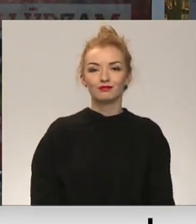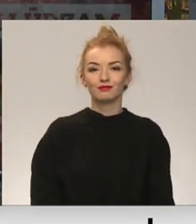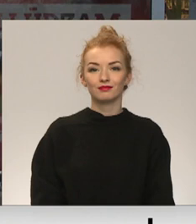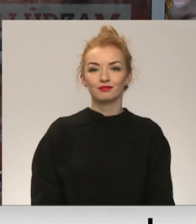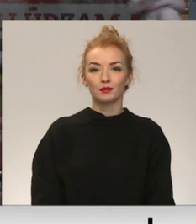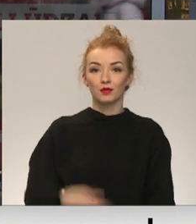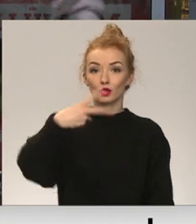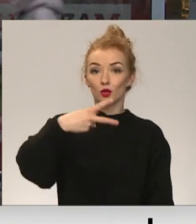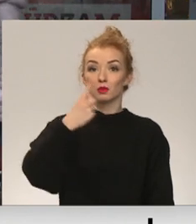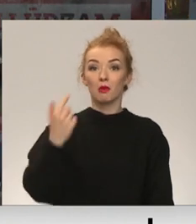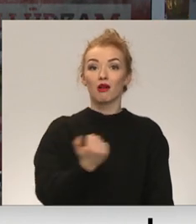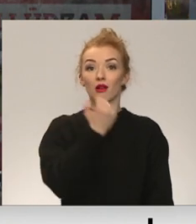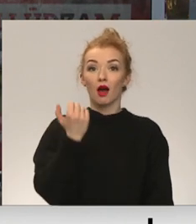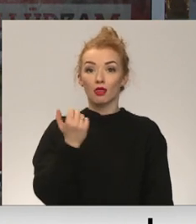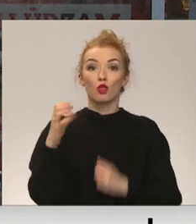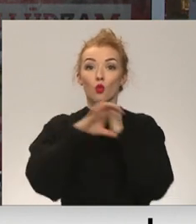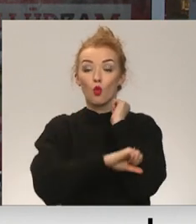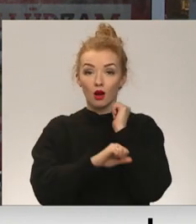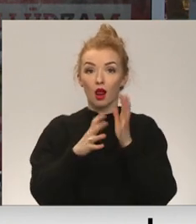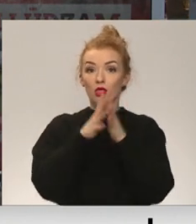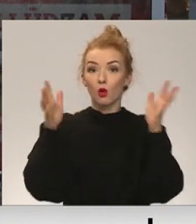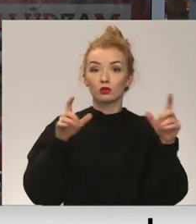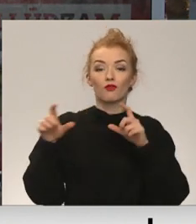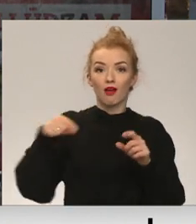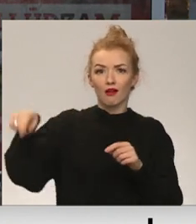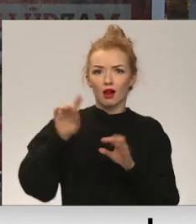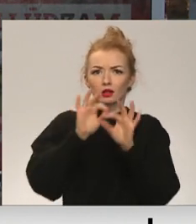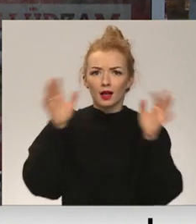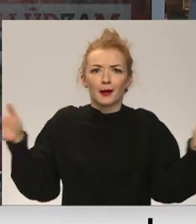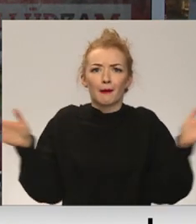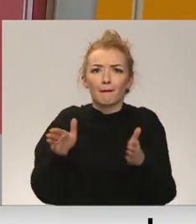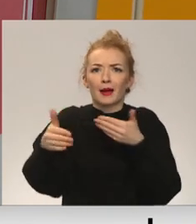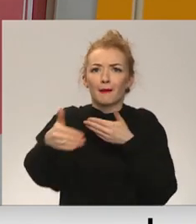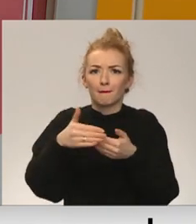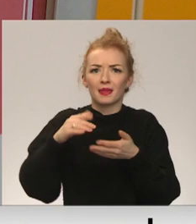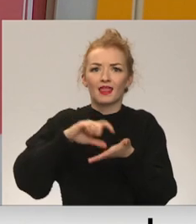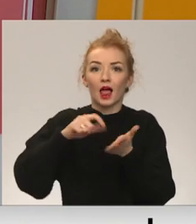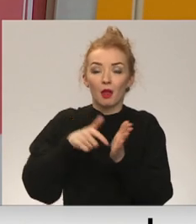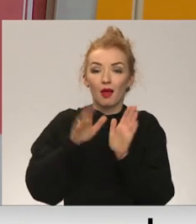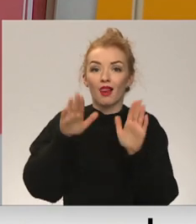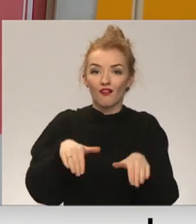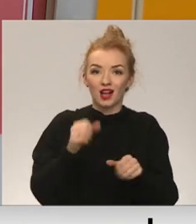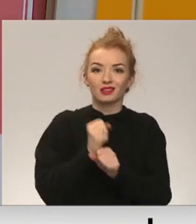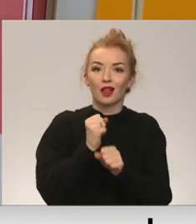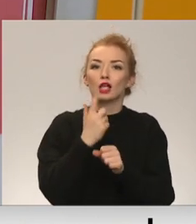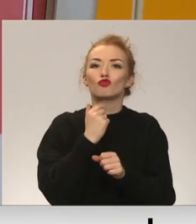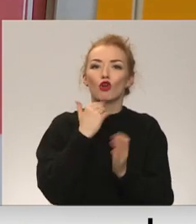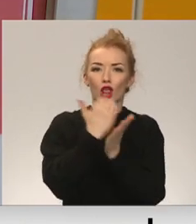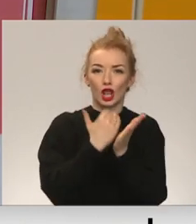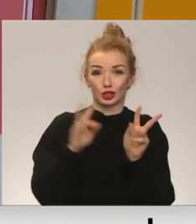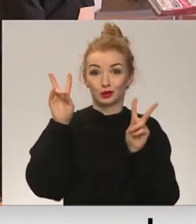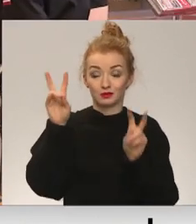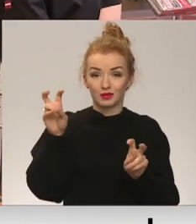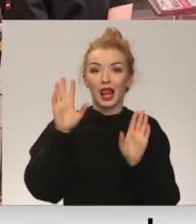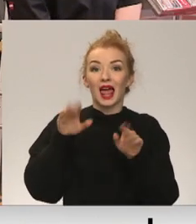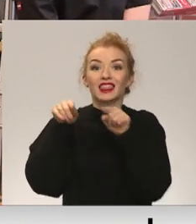21. gada beigās vairāki veikalu tīkli sāka sašaurināt trīcniecības telpas, lai varētu strādāt sarkanējā režīmā. Proti,